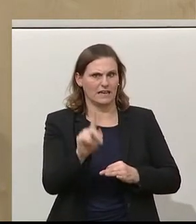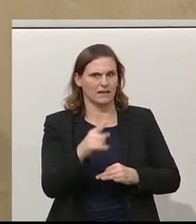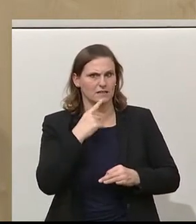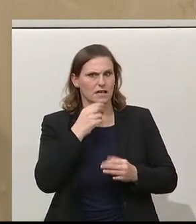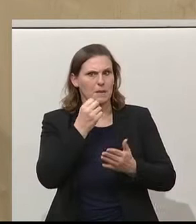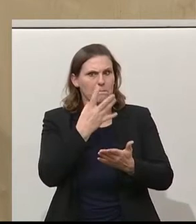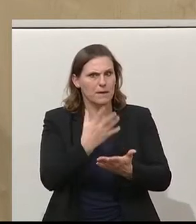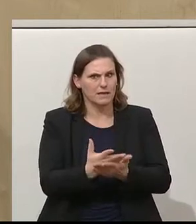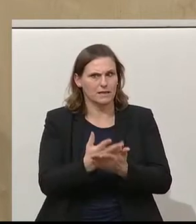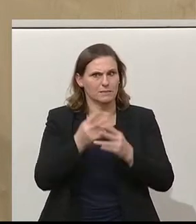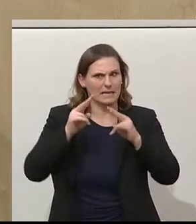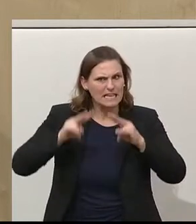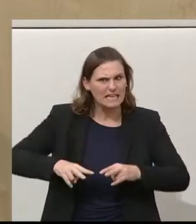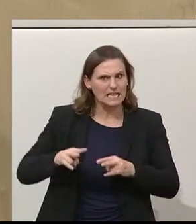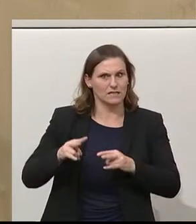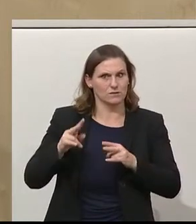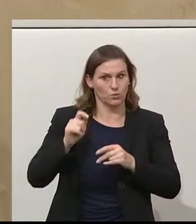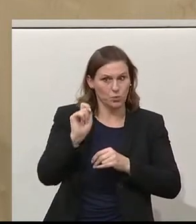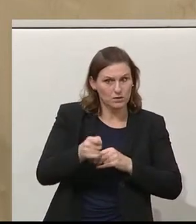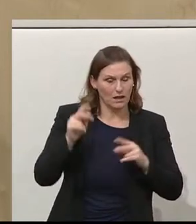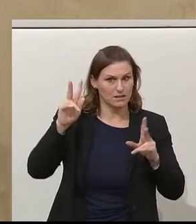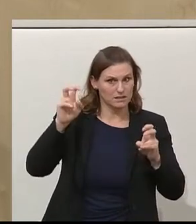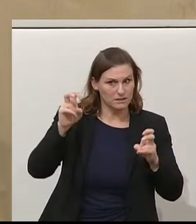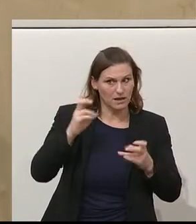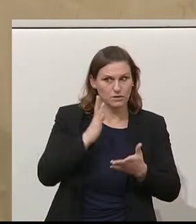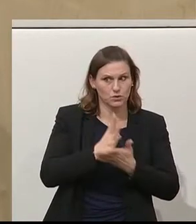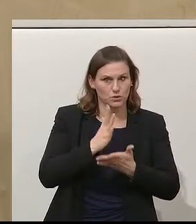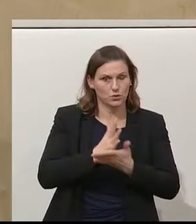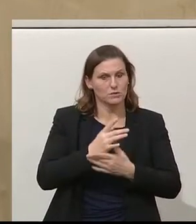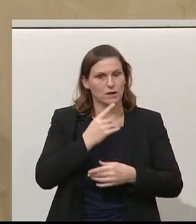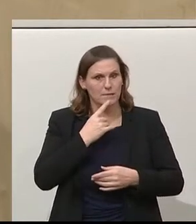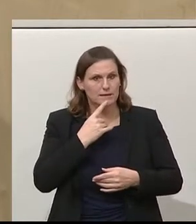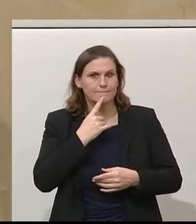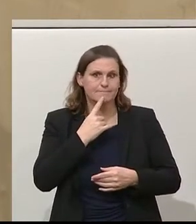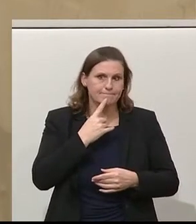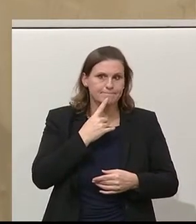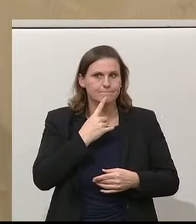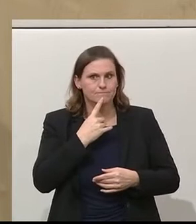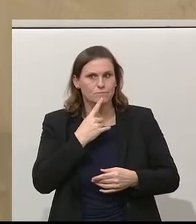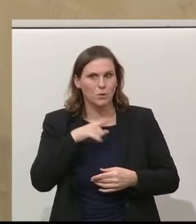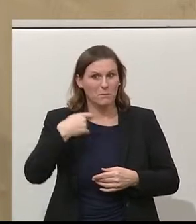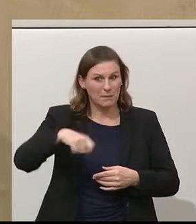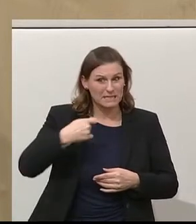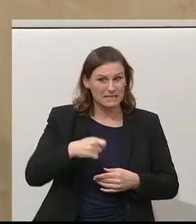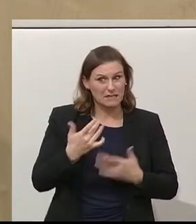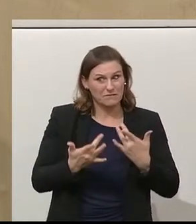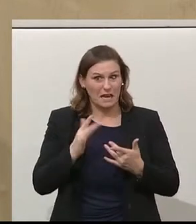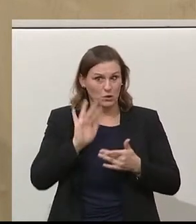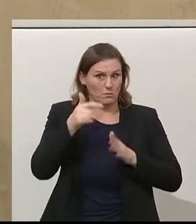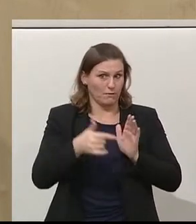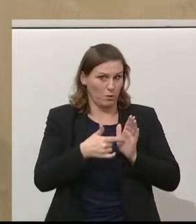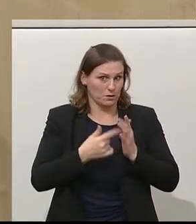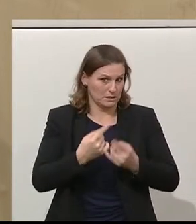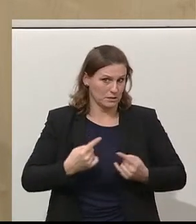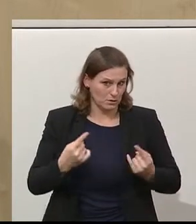Gerichtsurteil zitiert, dann stellt man sich halt schon auch die Frage, ob dieser Präsident nicht ein bisschen überfordert ist mit der Situation.